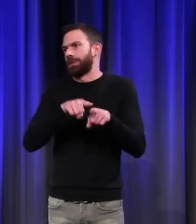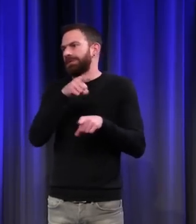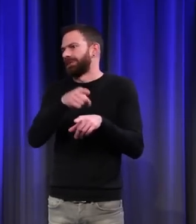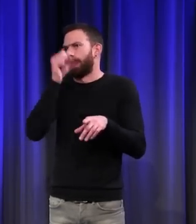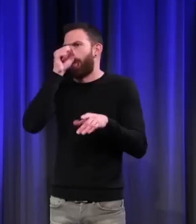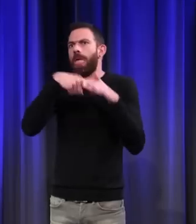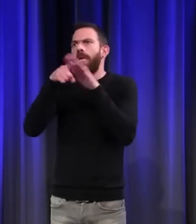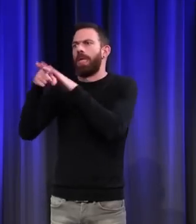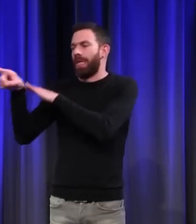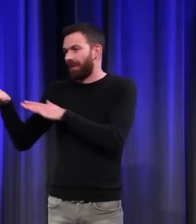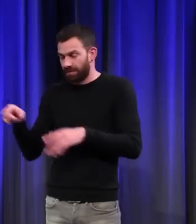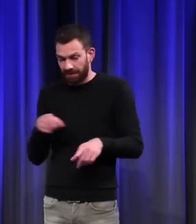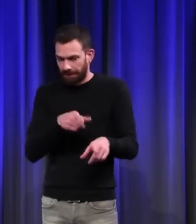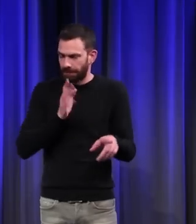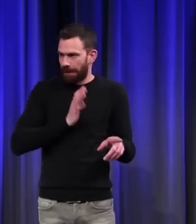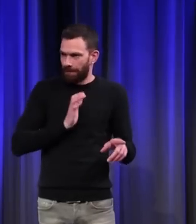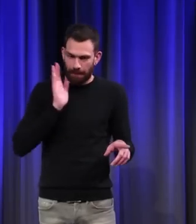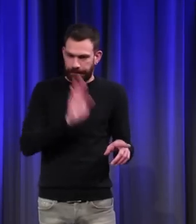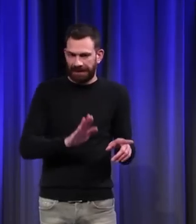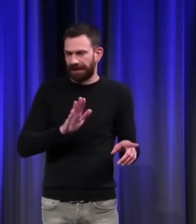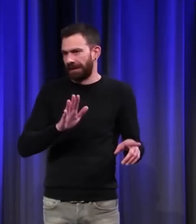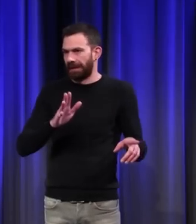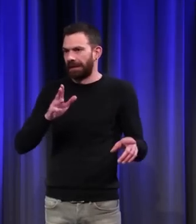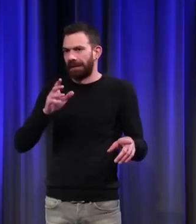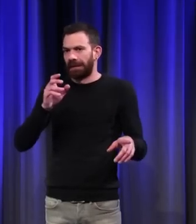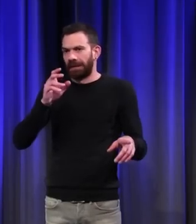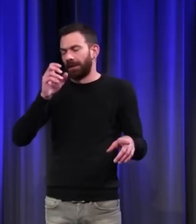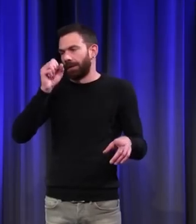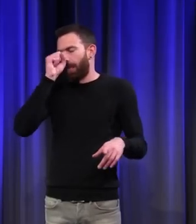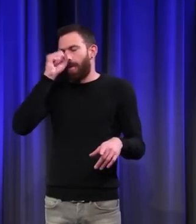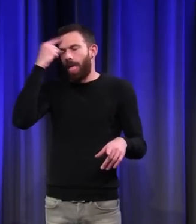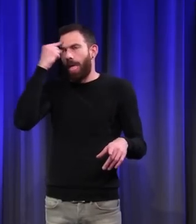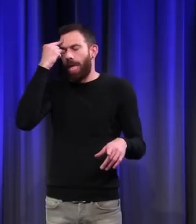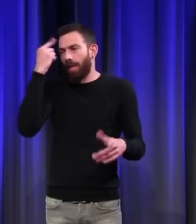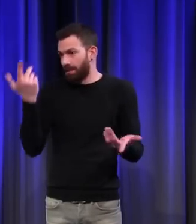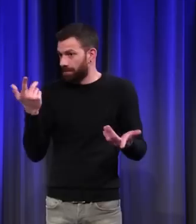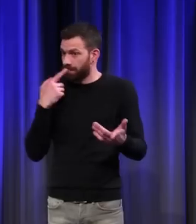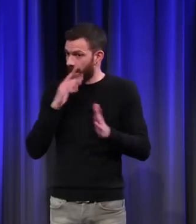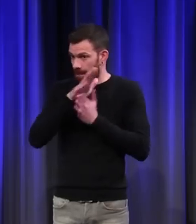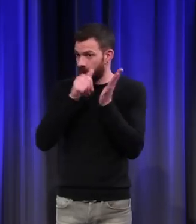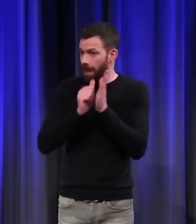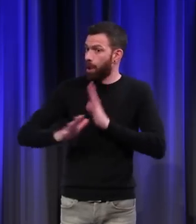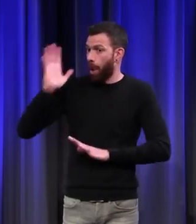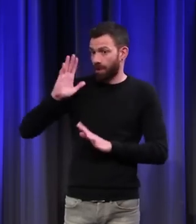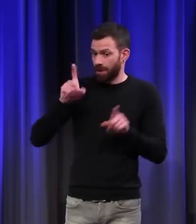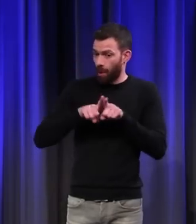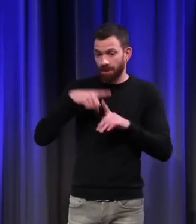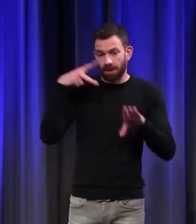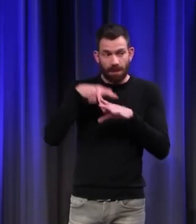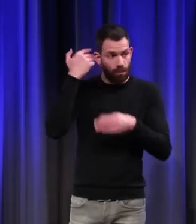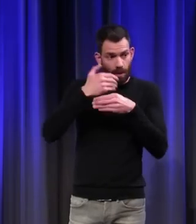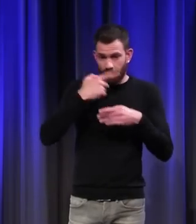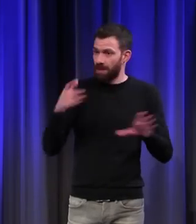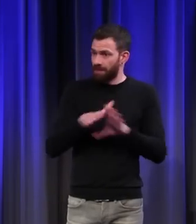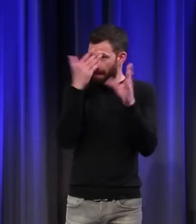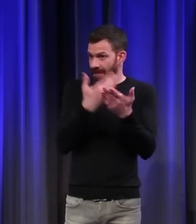'animal libidineux, par excellence, dans la symbolique antique et pour la plus grande partie du Moyen-Âge. Mais comme